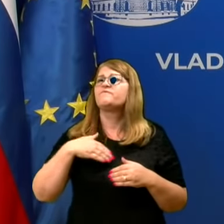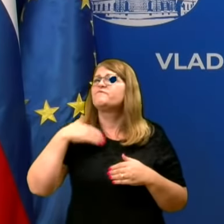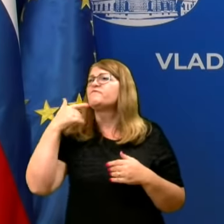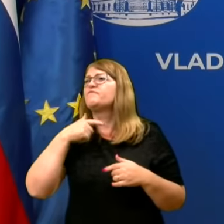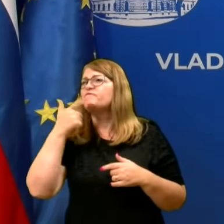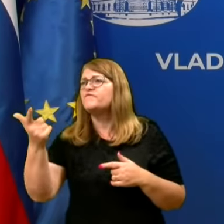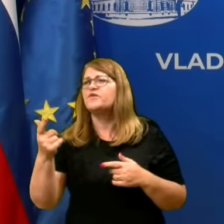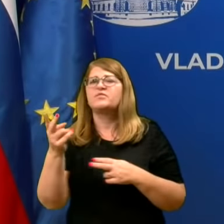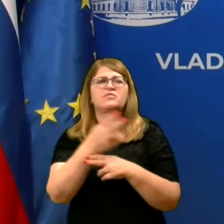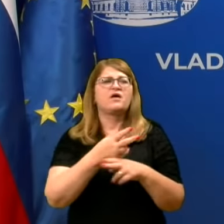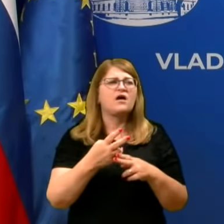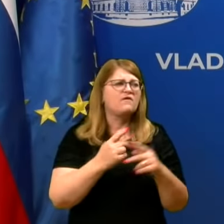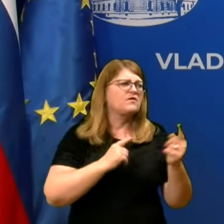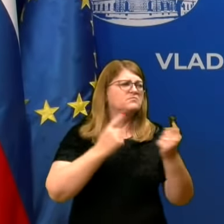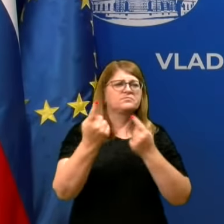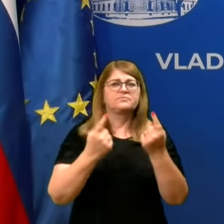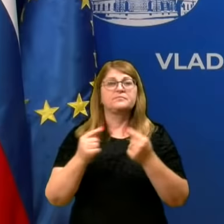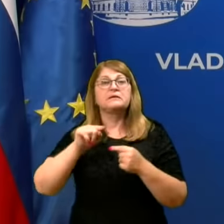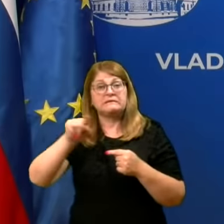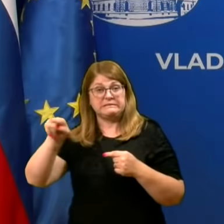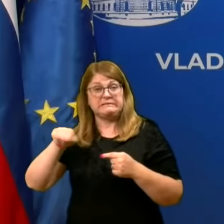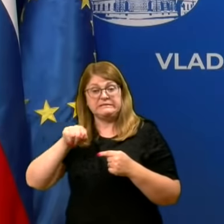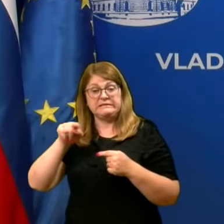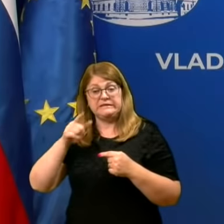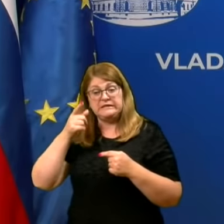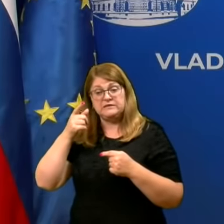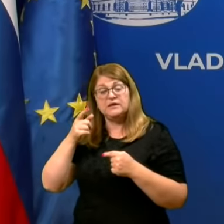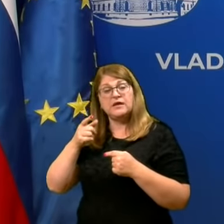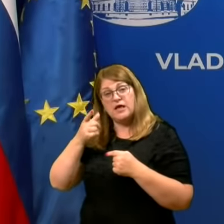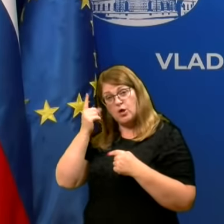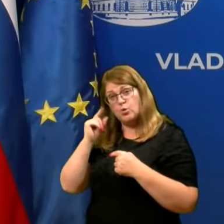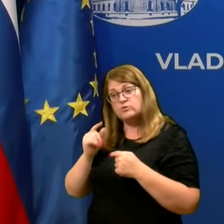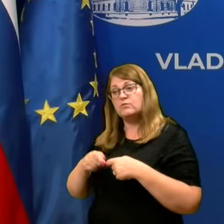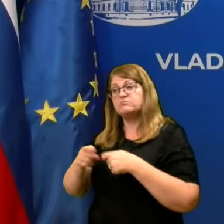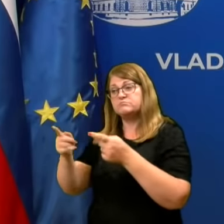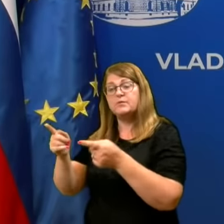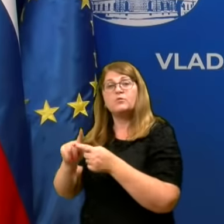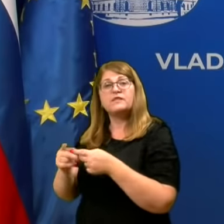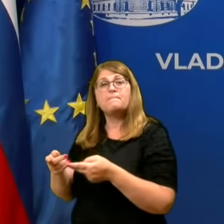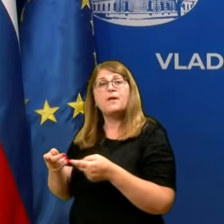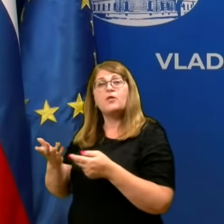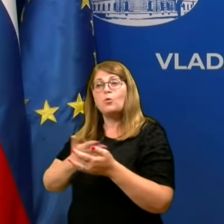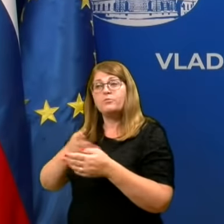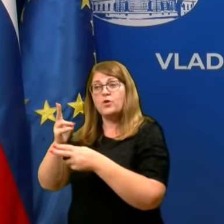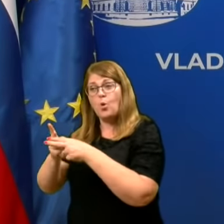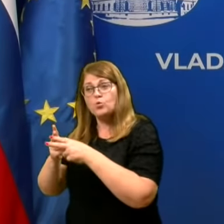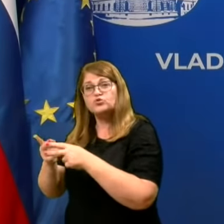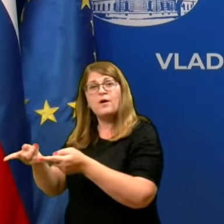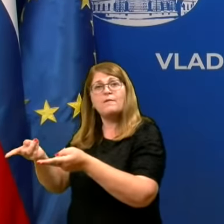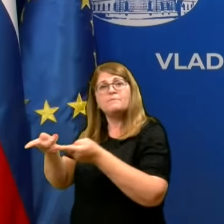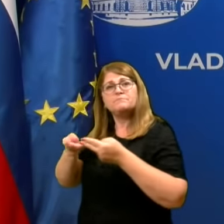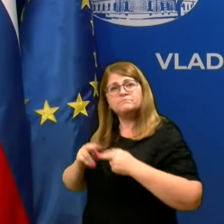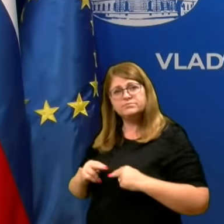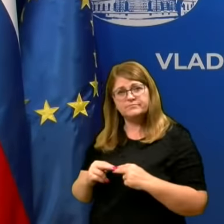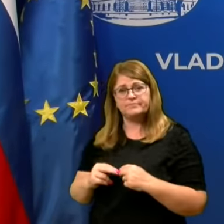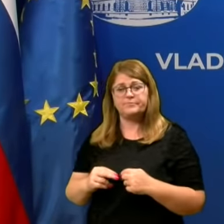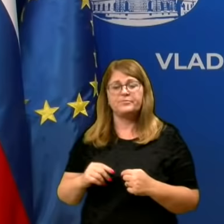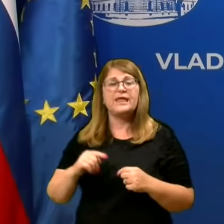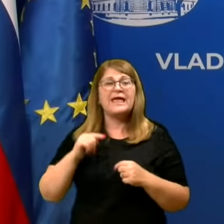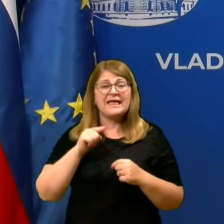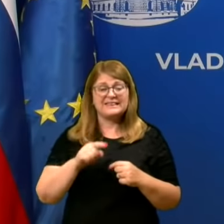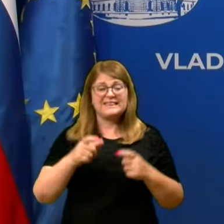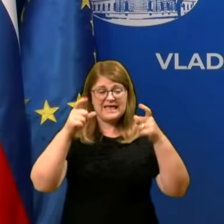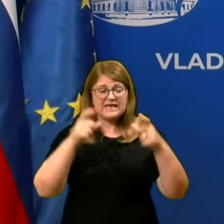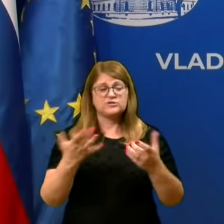kaven in tako naprej, na teh obiskih, obziroma na teh izhodih, dobijo okužbo in jo prinesejo nazaj v institucijo. Te institucije, kjer so zbrane